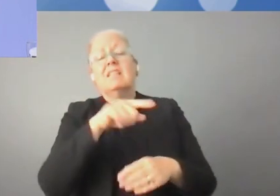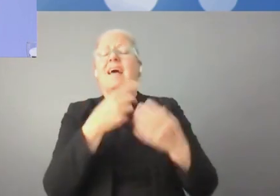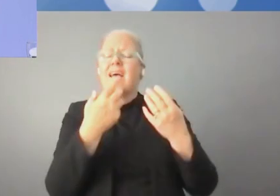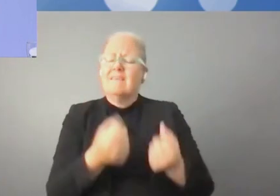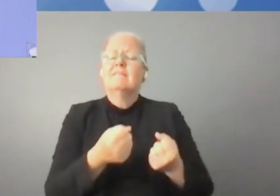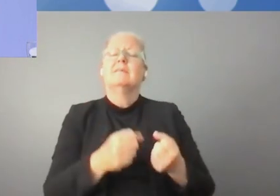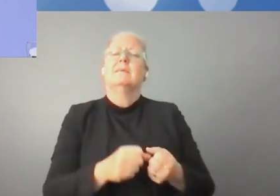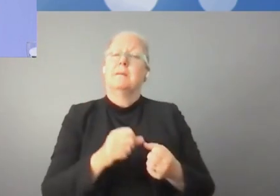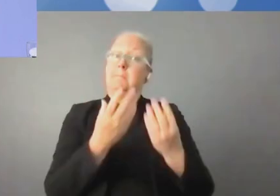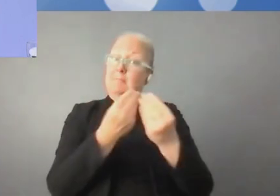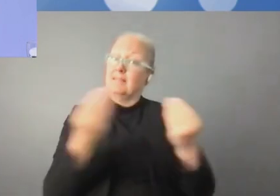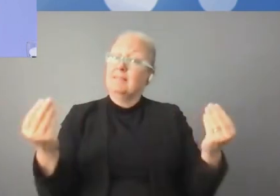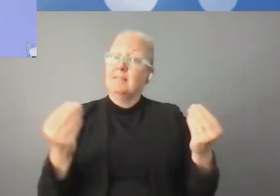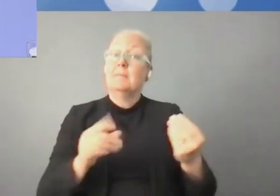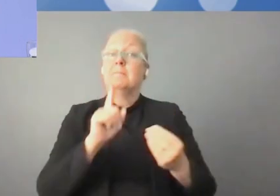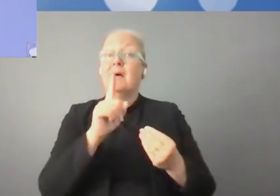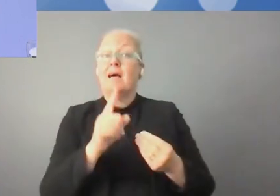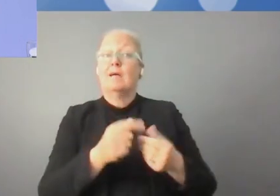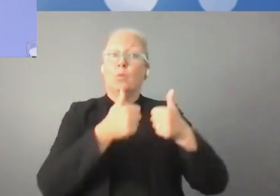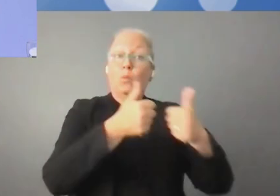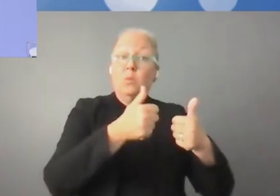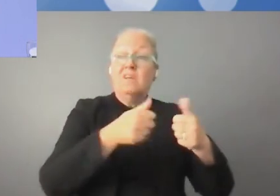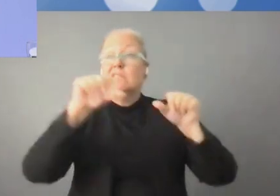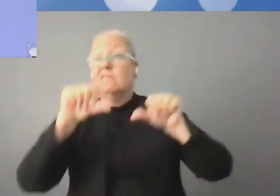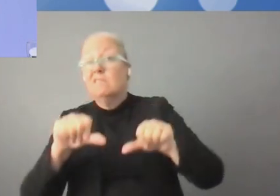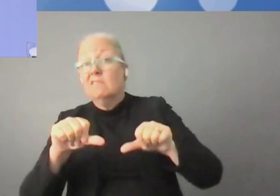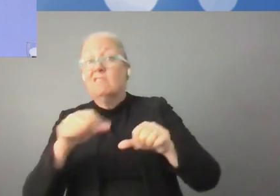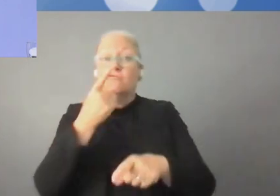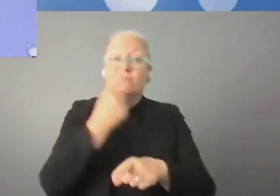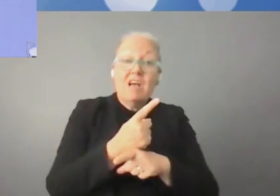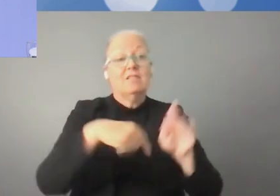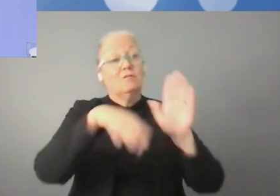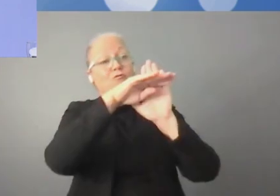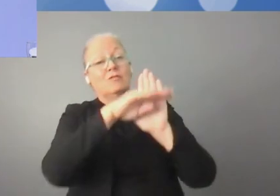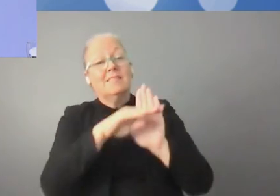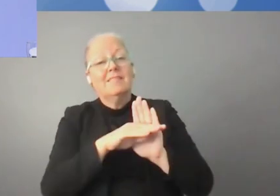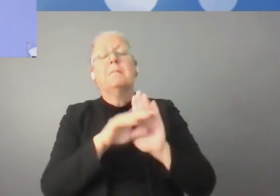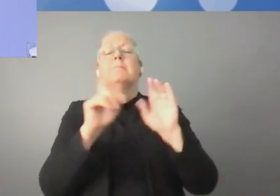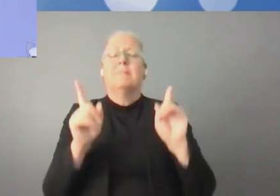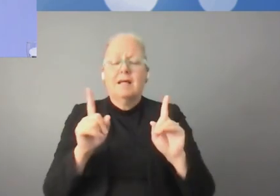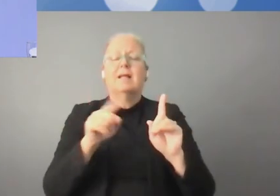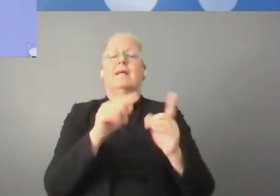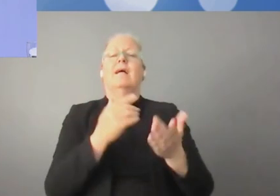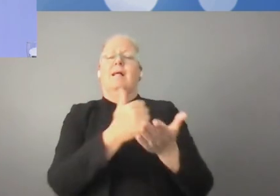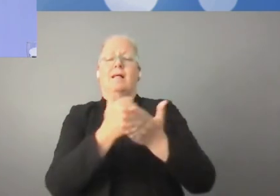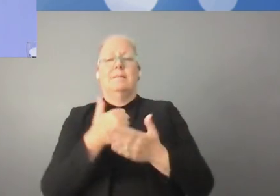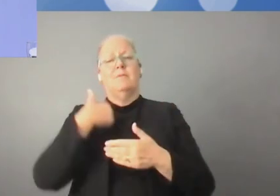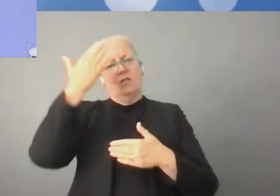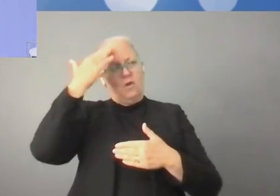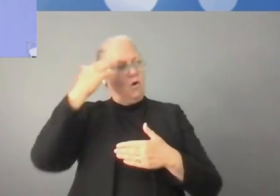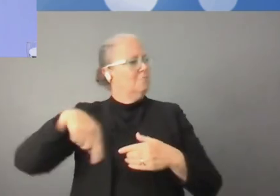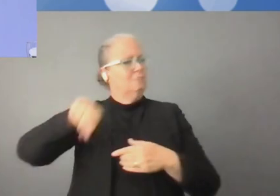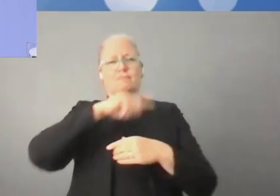Parfois, c'est basé sur des bonnes pratiques du secteur privé, parfois,'est un côté un peu